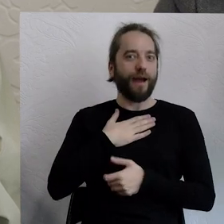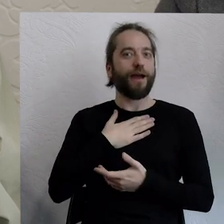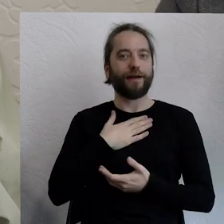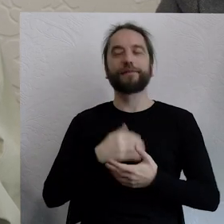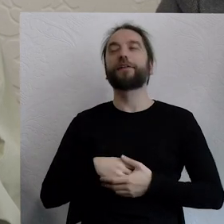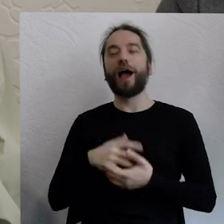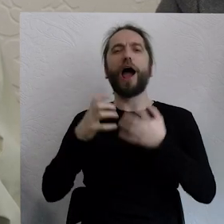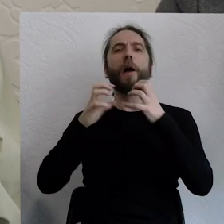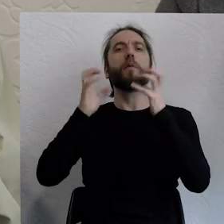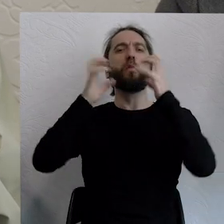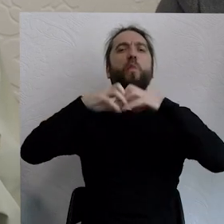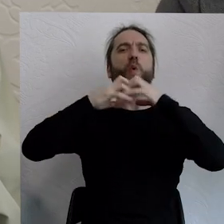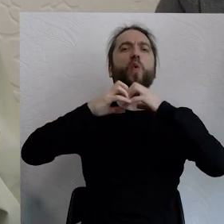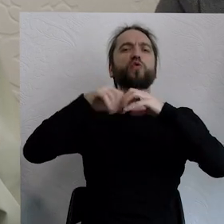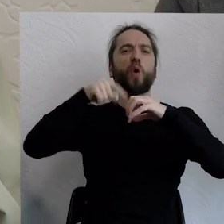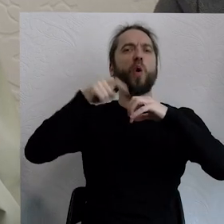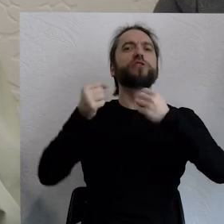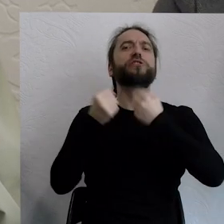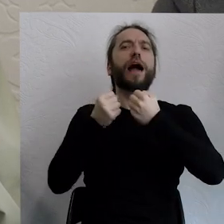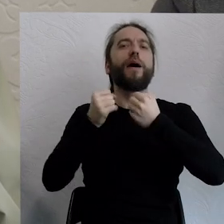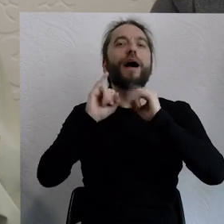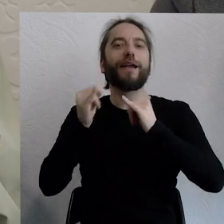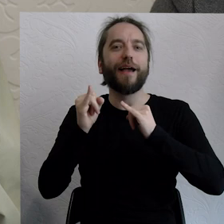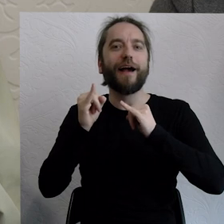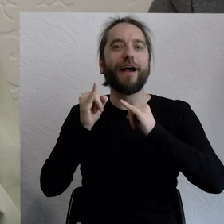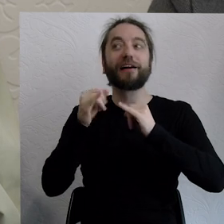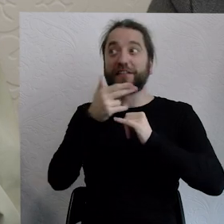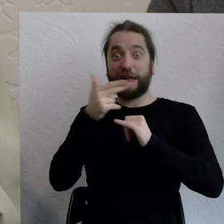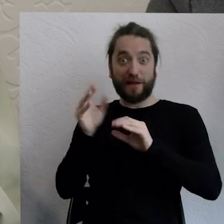jak działa mózg, to kto by się spodziewał, że będzie o edukacji.